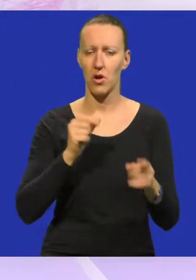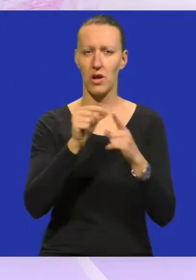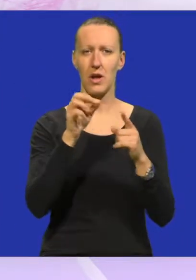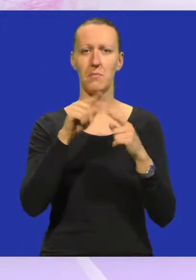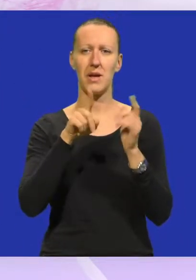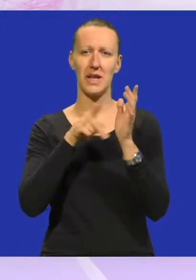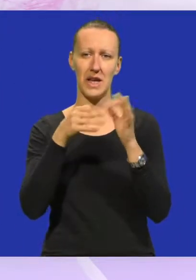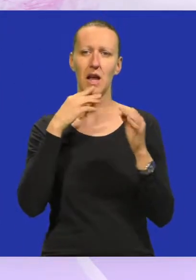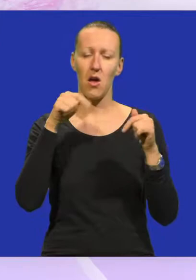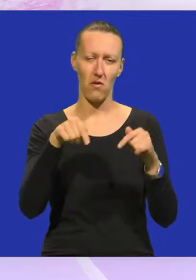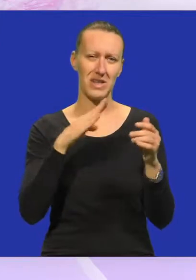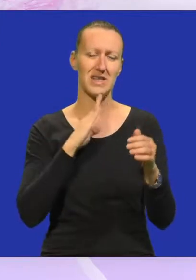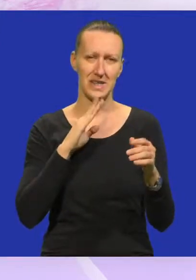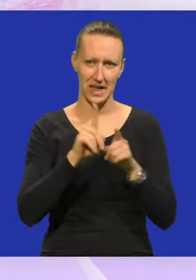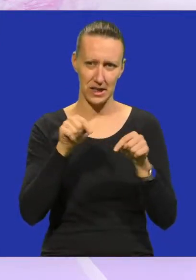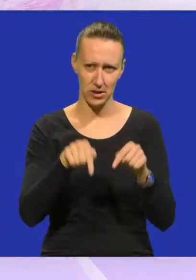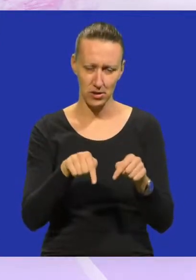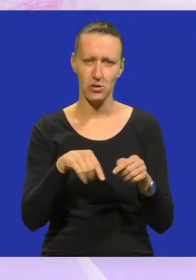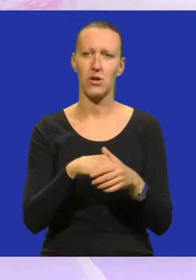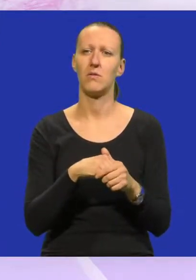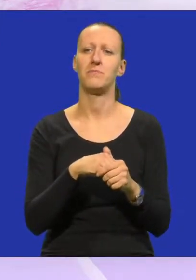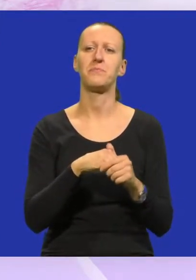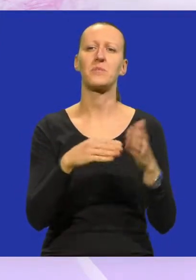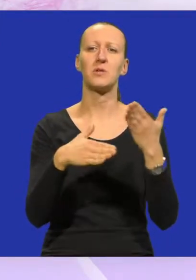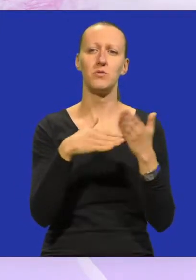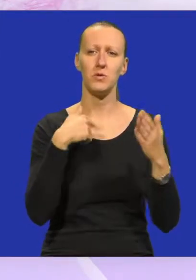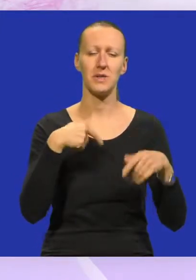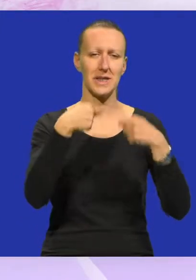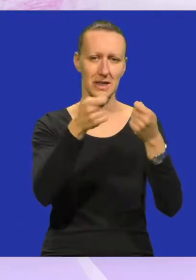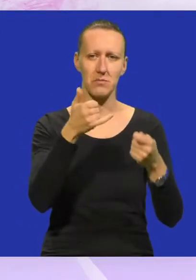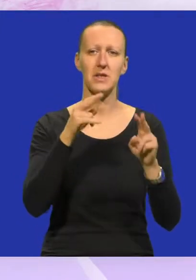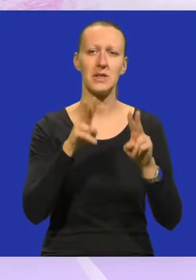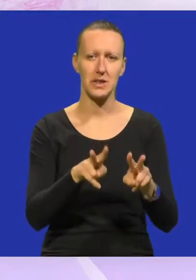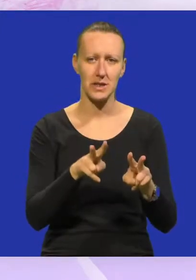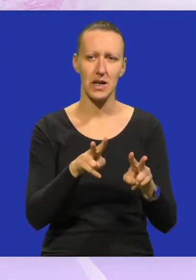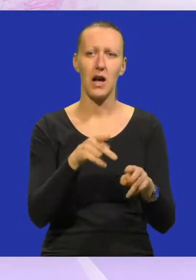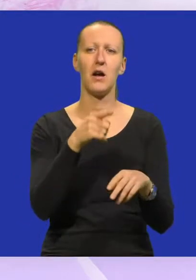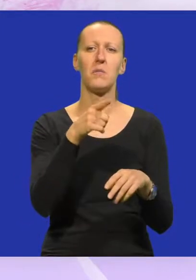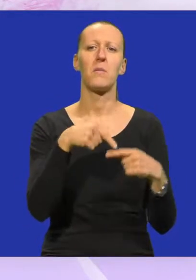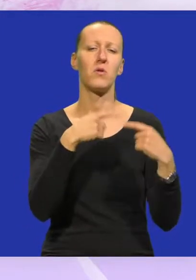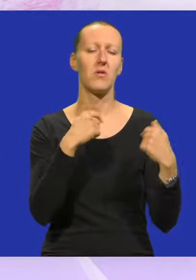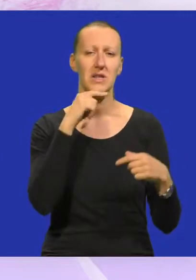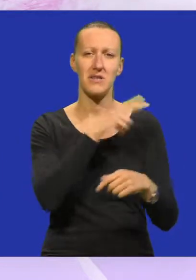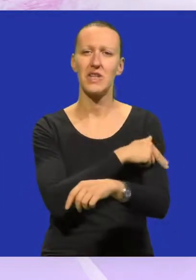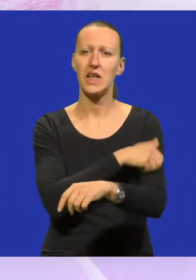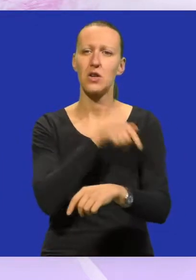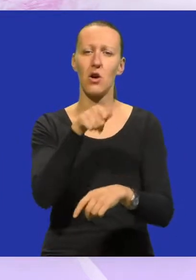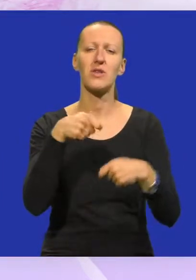igrali u Vojarni, u Petirinji i u ovoj dvorani u Sisku. A pomoć koju mi pružamo je zapravo, volonteri Crvenog